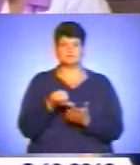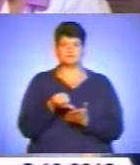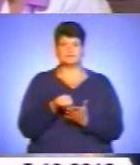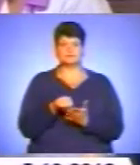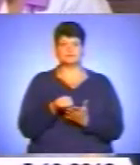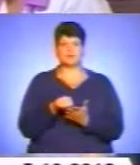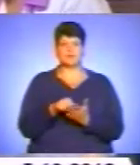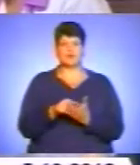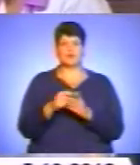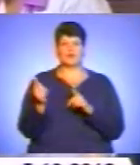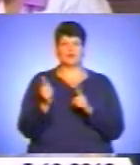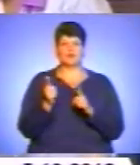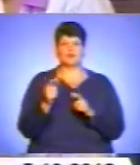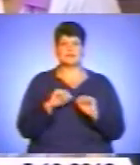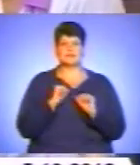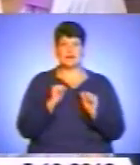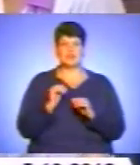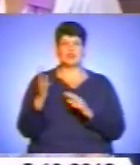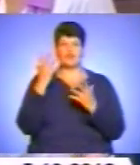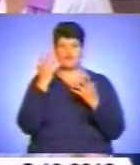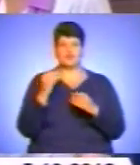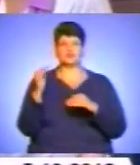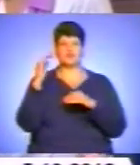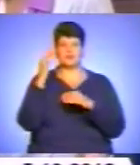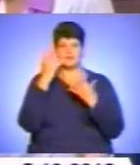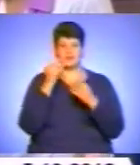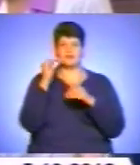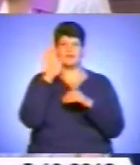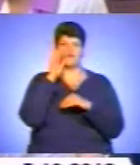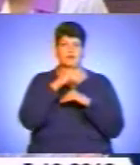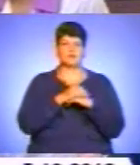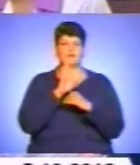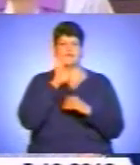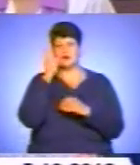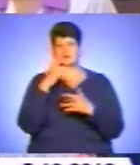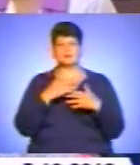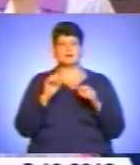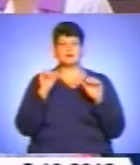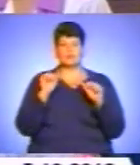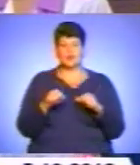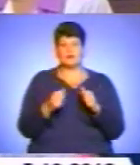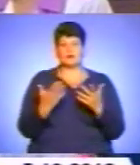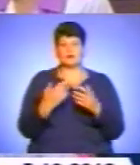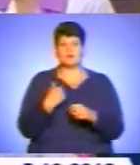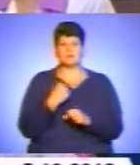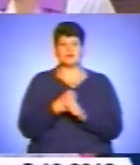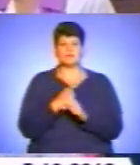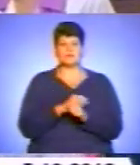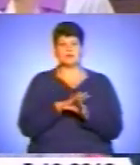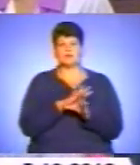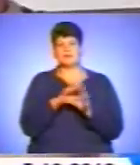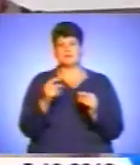напружено, старалася і ввечері, і в день, і вранці. Не знаю, як змогла, я працювала на всі